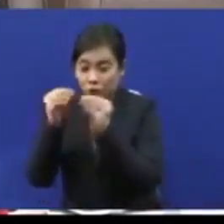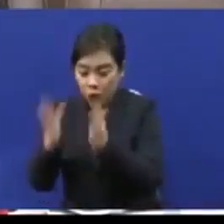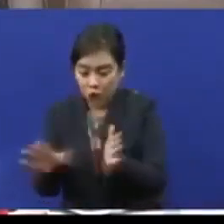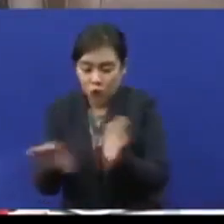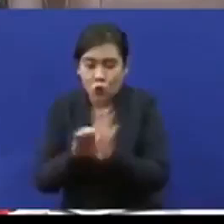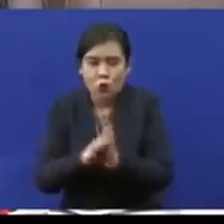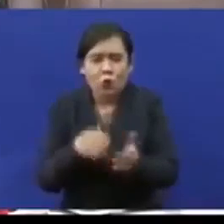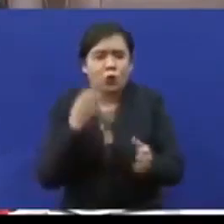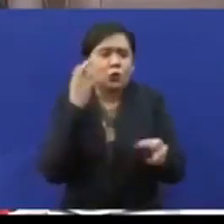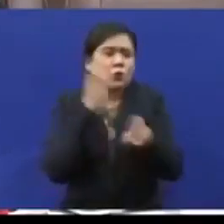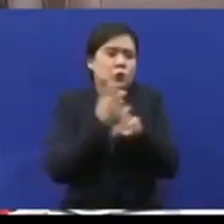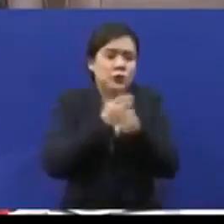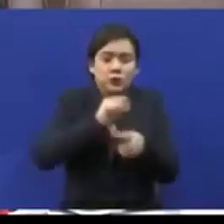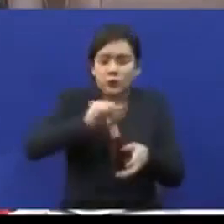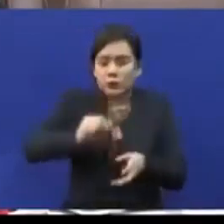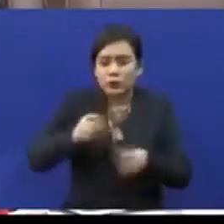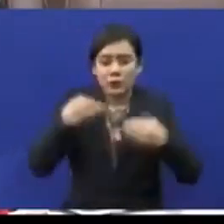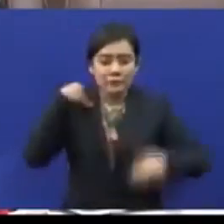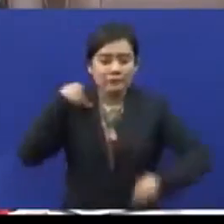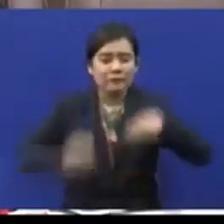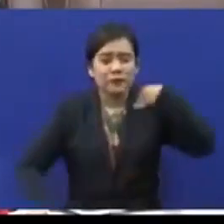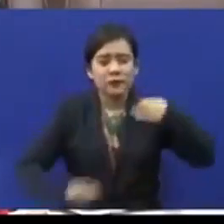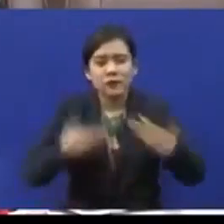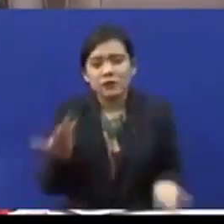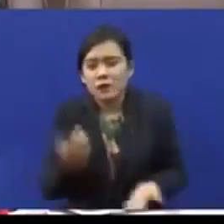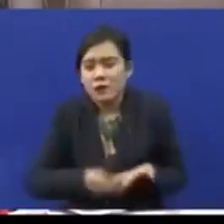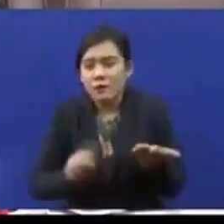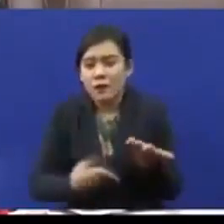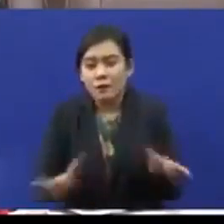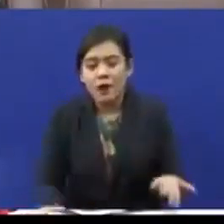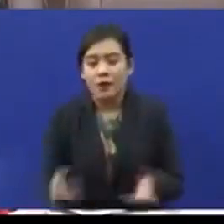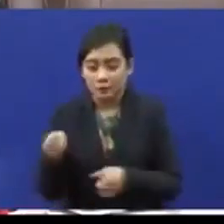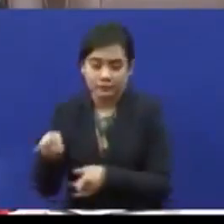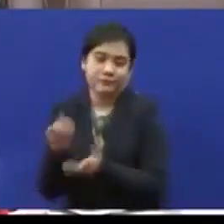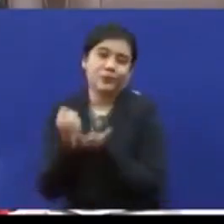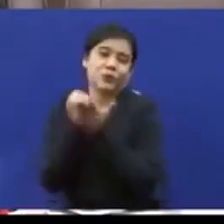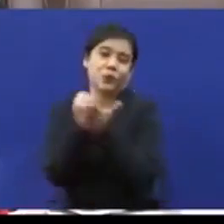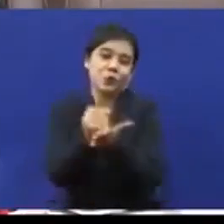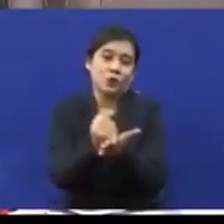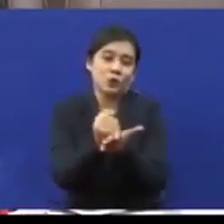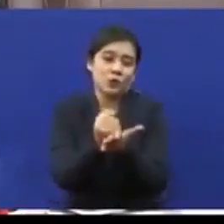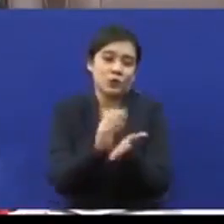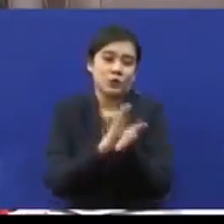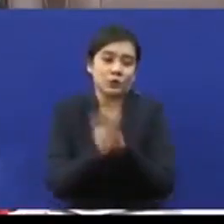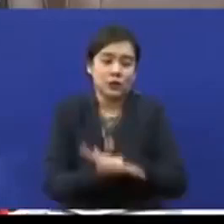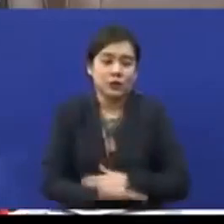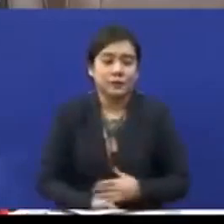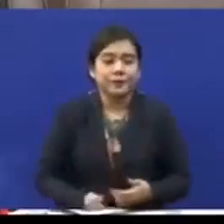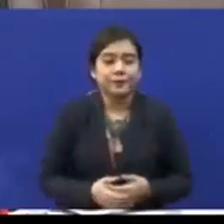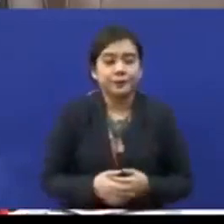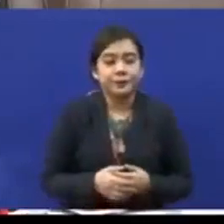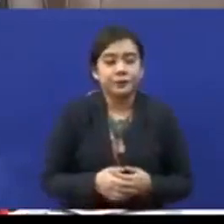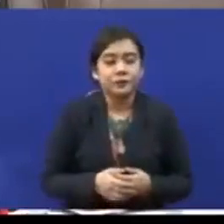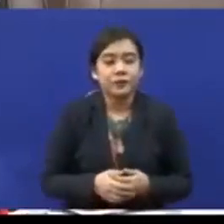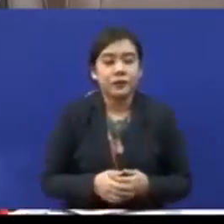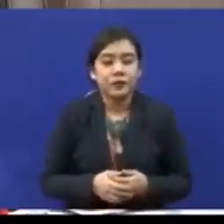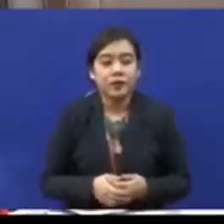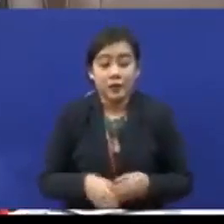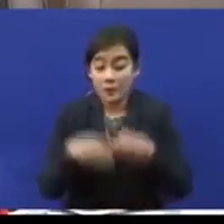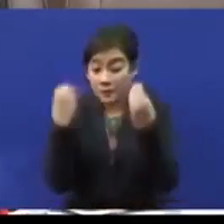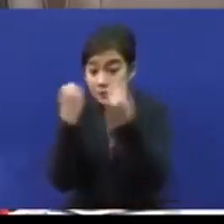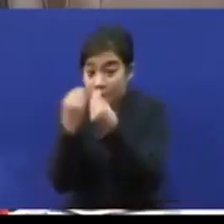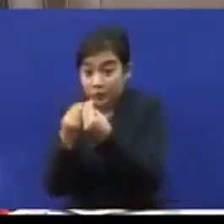fisikal ada ketidakupayaan. Dengan ini gap yang kedua yang kita tahu ialah bilangan